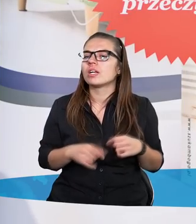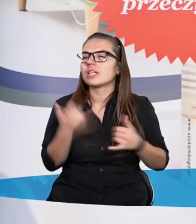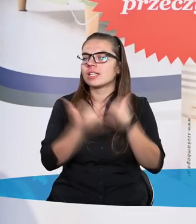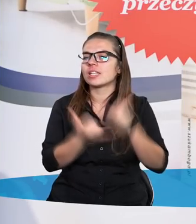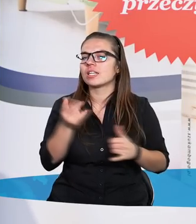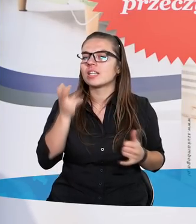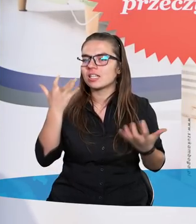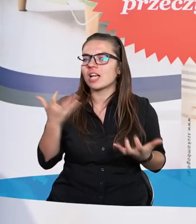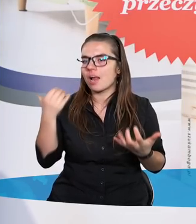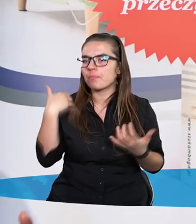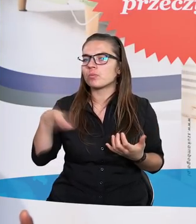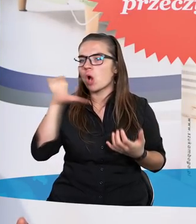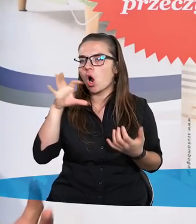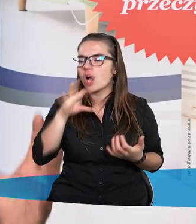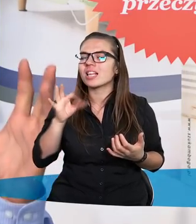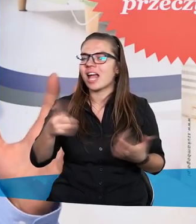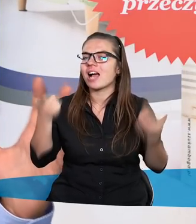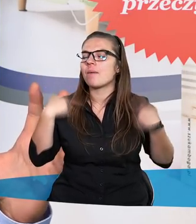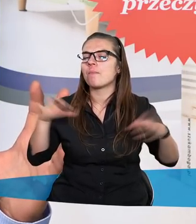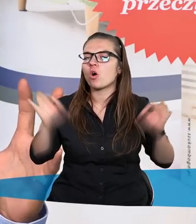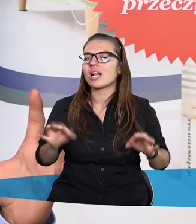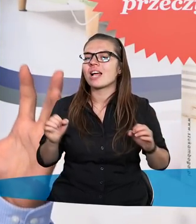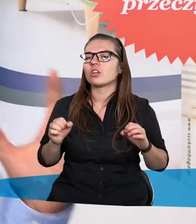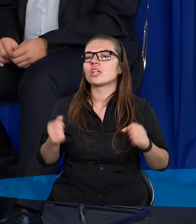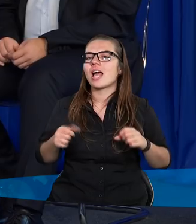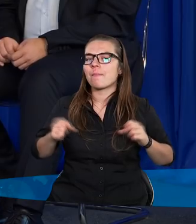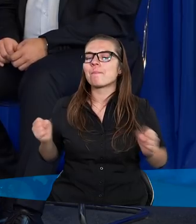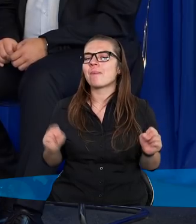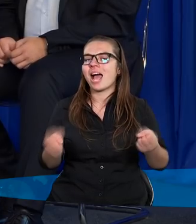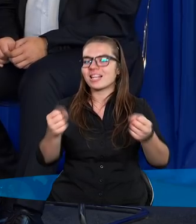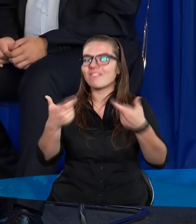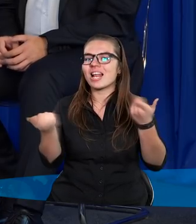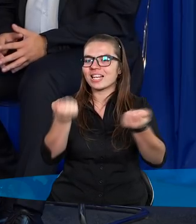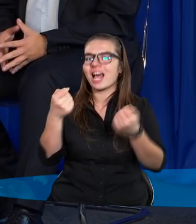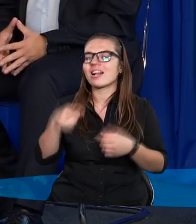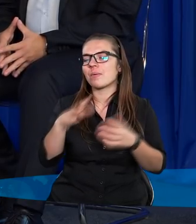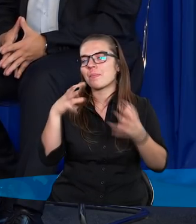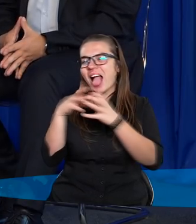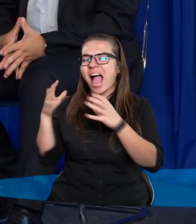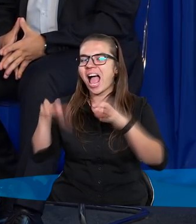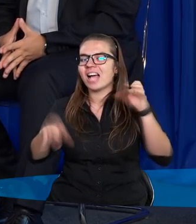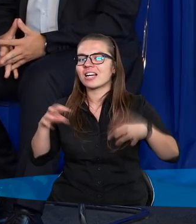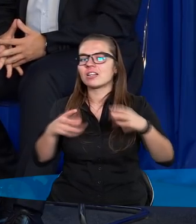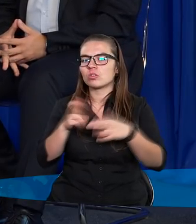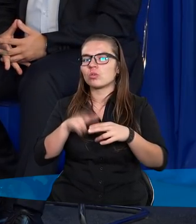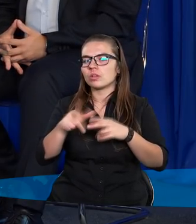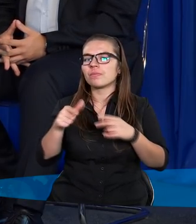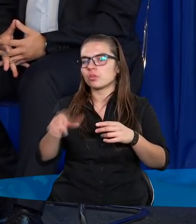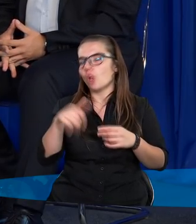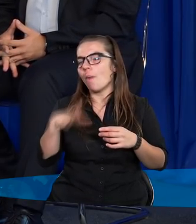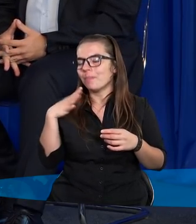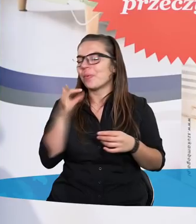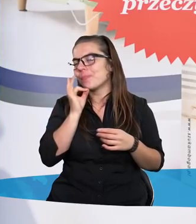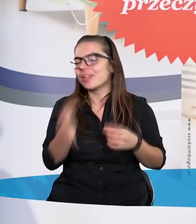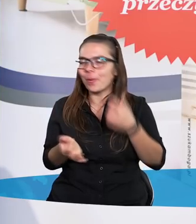Jeżeli chcielibyśmy oglądać takie potężne manifestacje, jak na przykład Egipt, plagi, które tam składały, coś